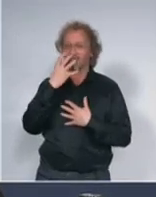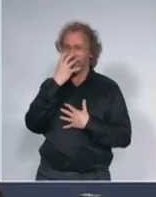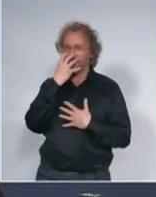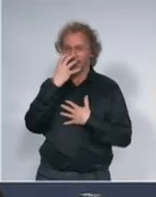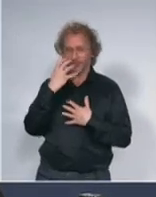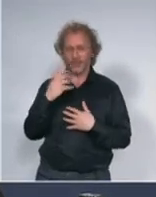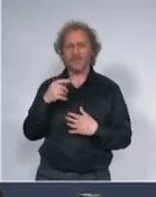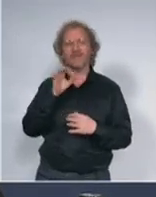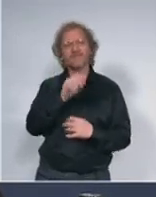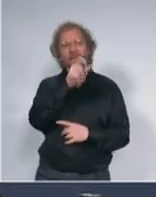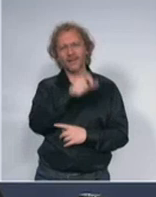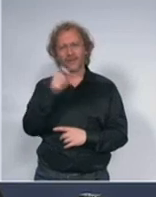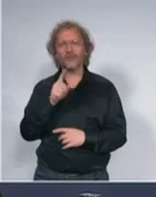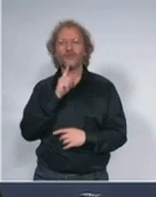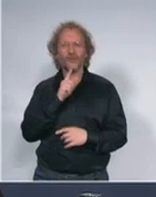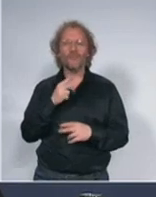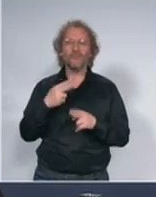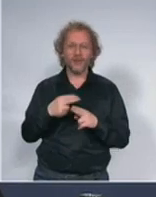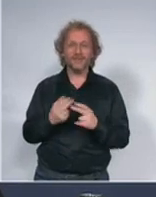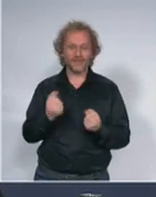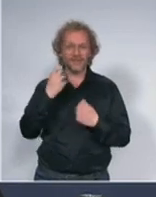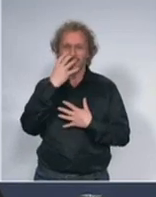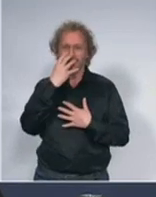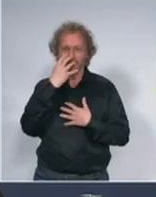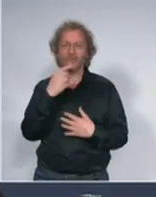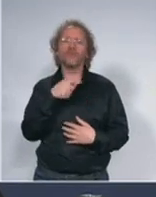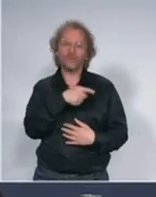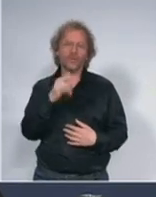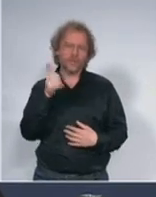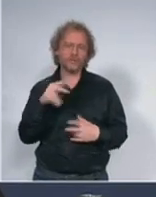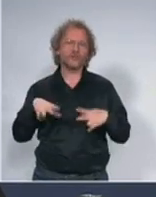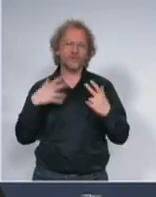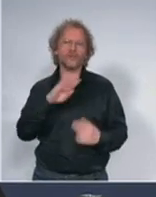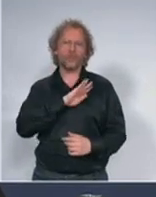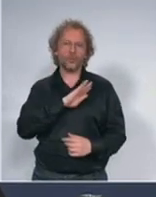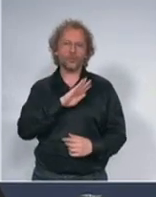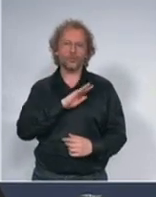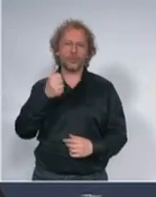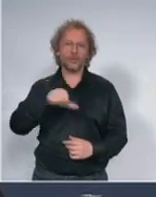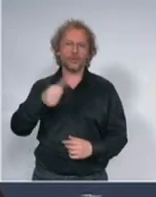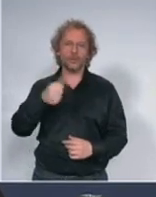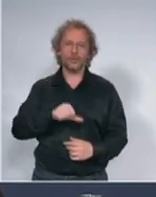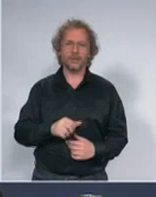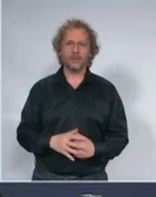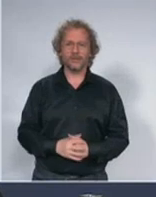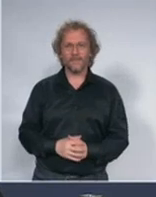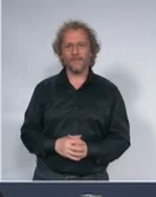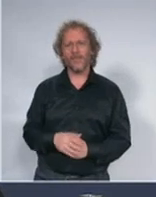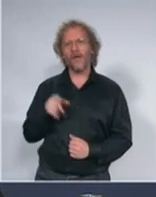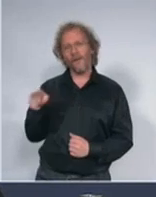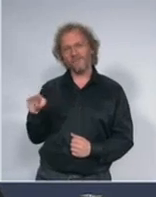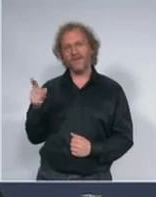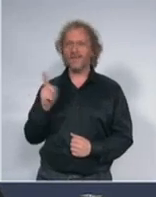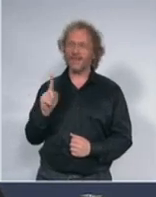koji je na respiratoru je životno ugrožen znači nema tu ovaj je ugrožen ovaj nije kogod stigne